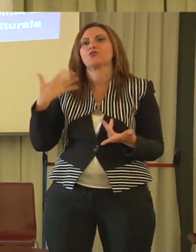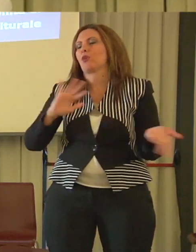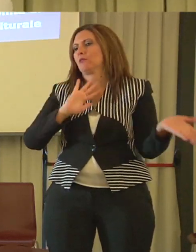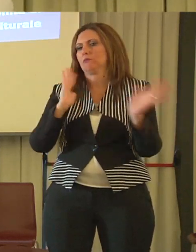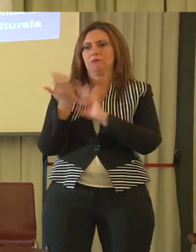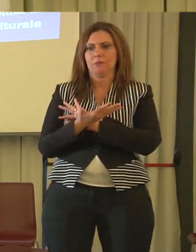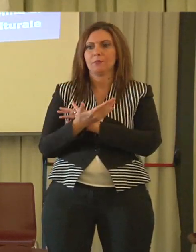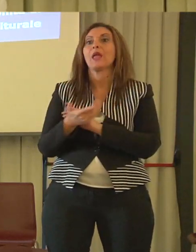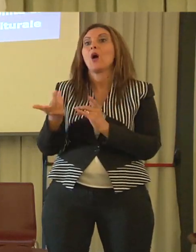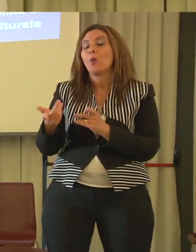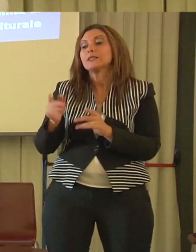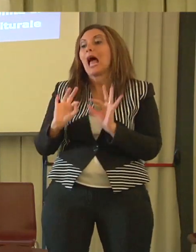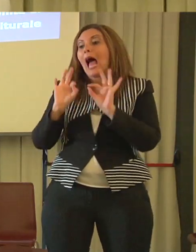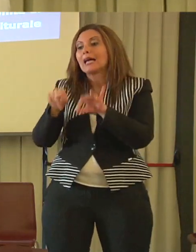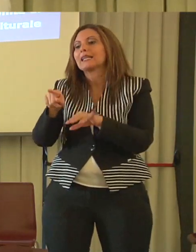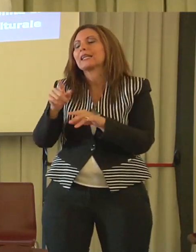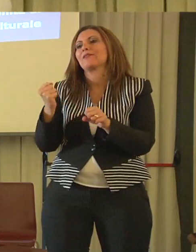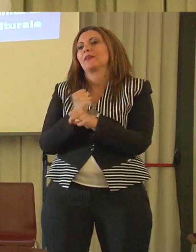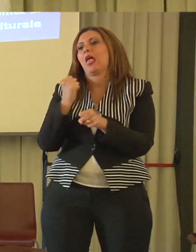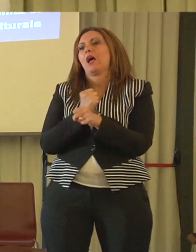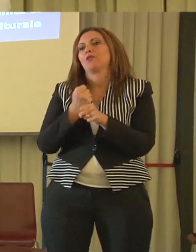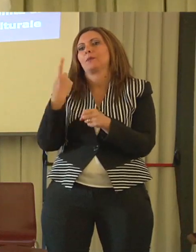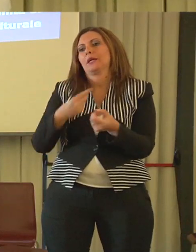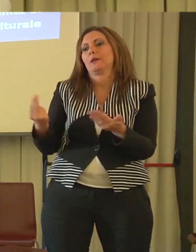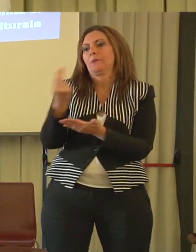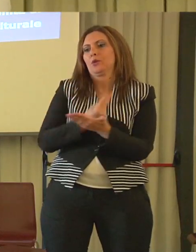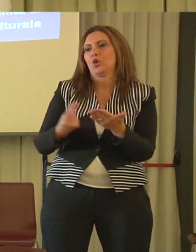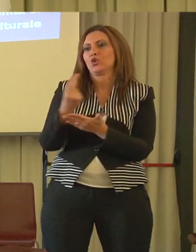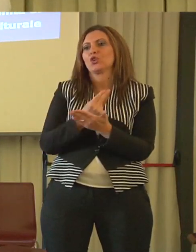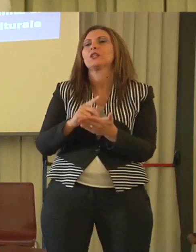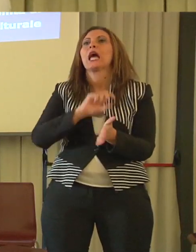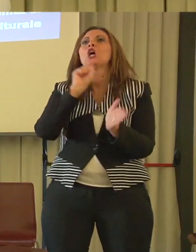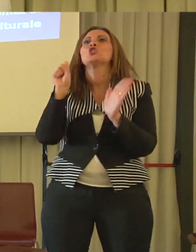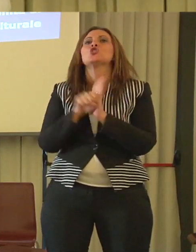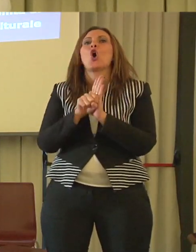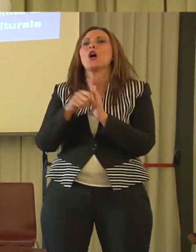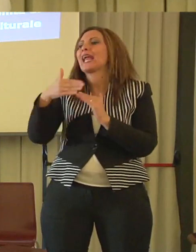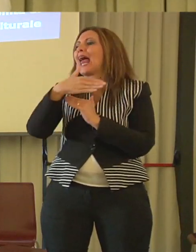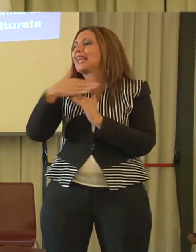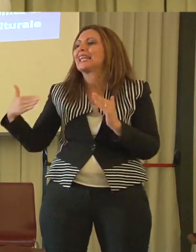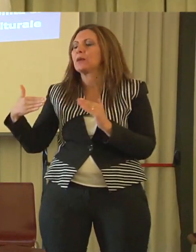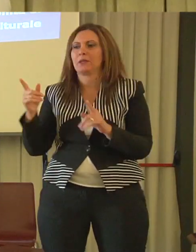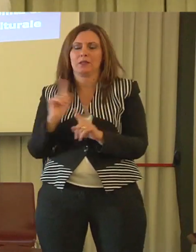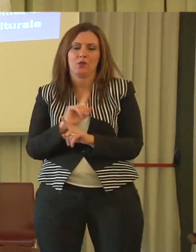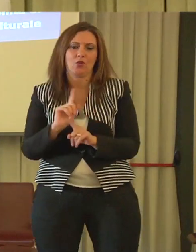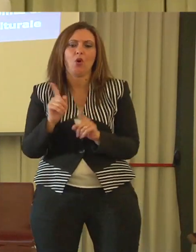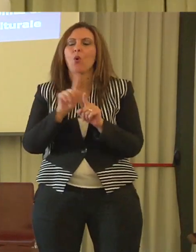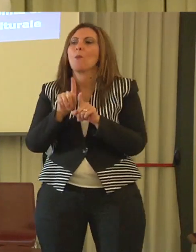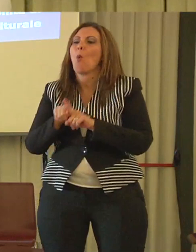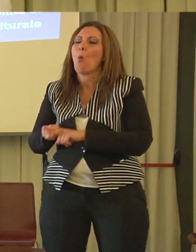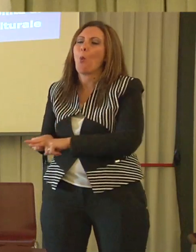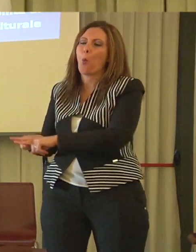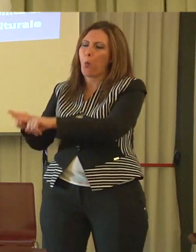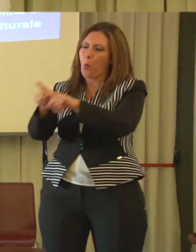sono i progetti, progetti che coinvolgono non storie al limite. Il denominatore comune di queste